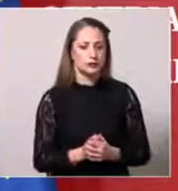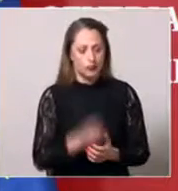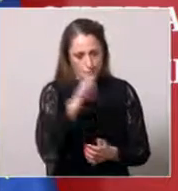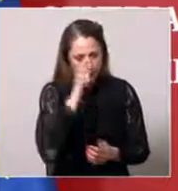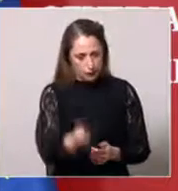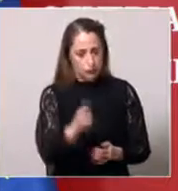Субтитрија